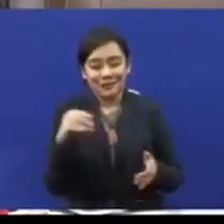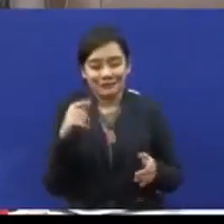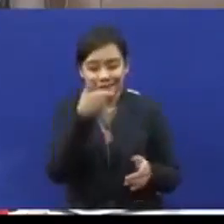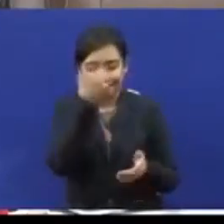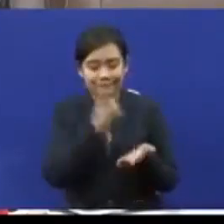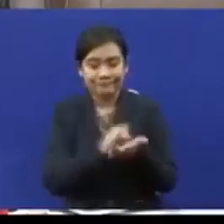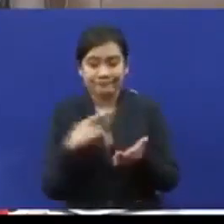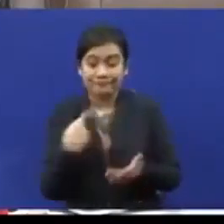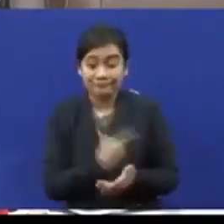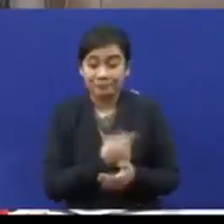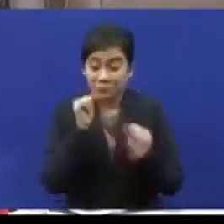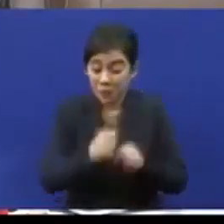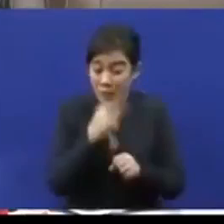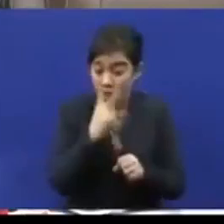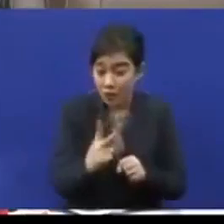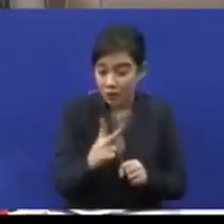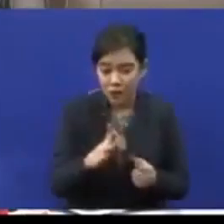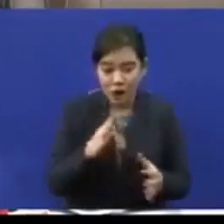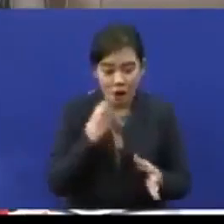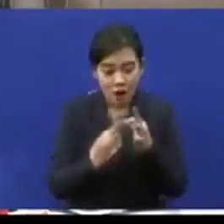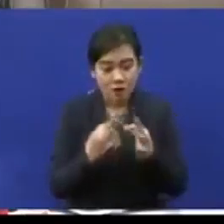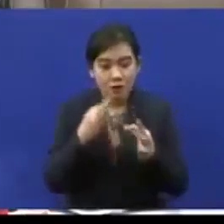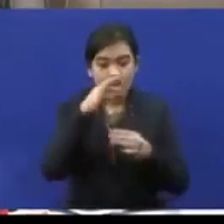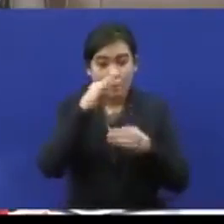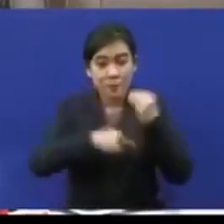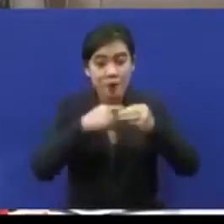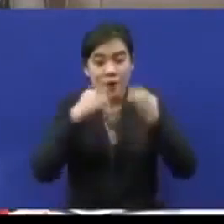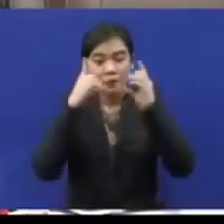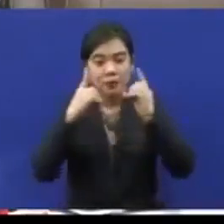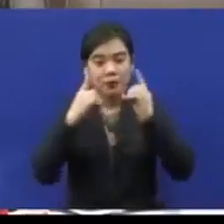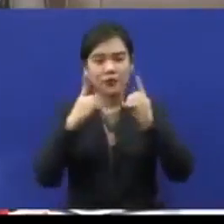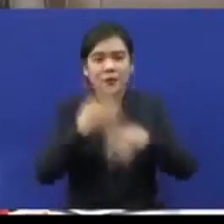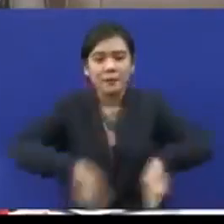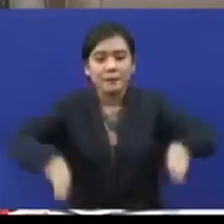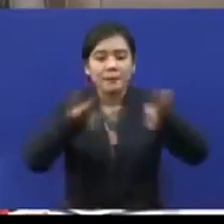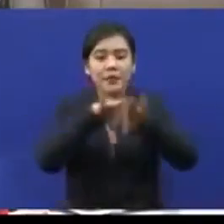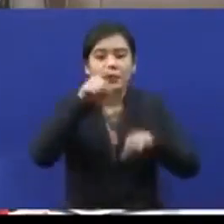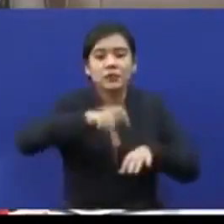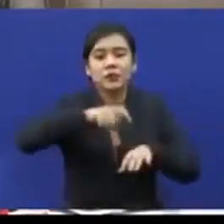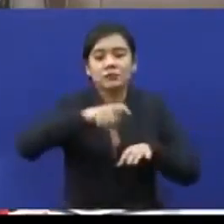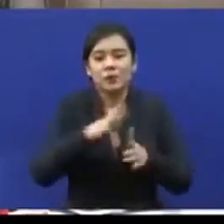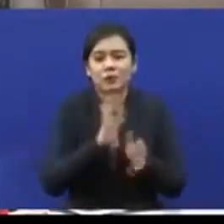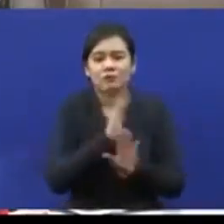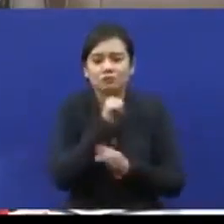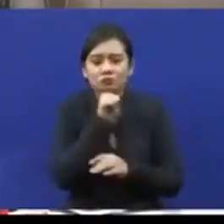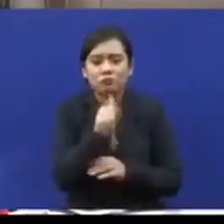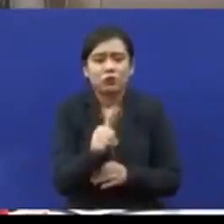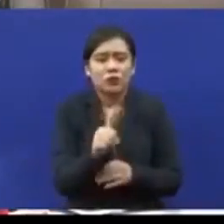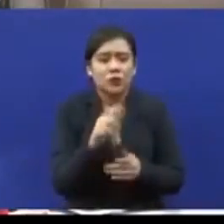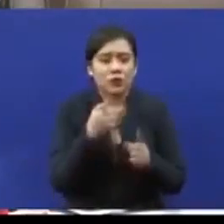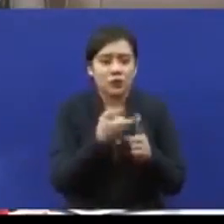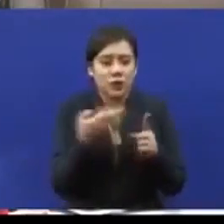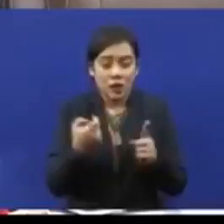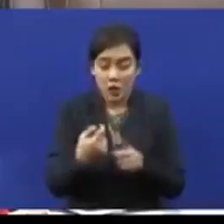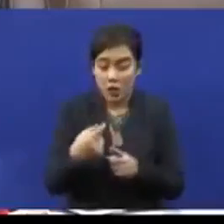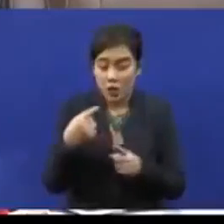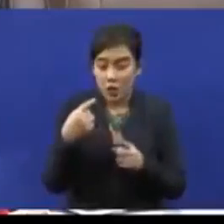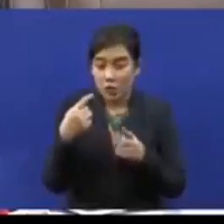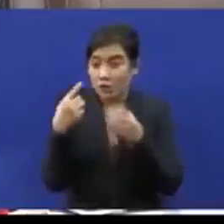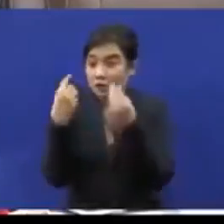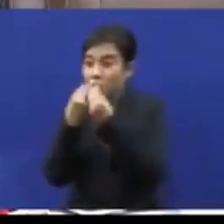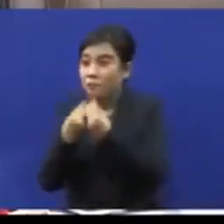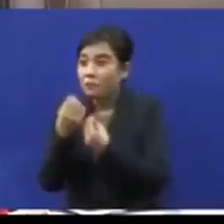lihat dari sini bahawa dari segi pendidikan, keperluan yang penting bukan dari segi kuantiti sekolah